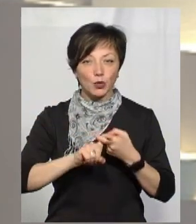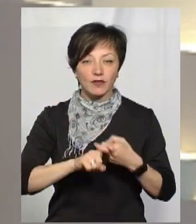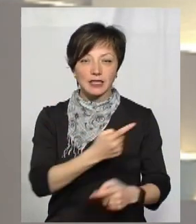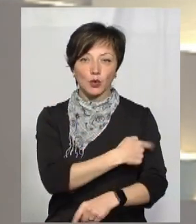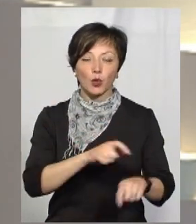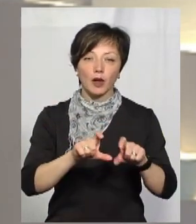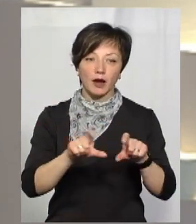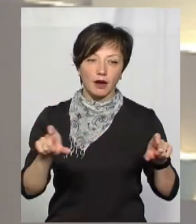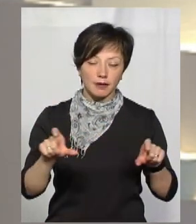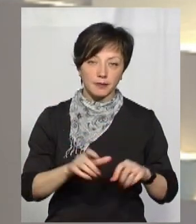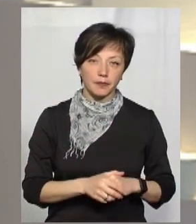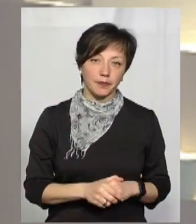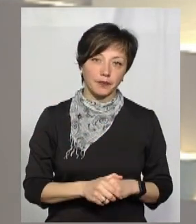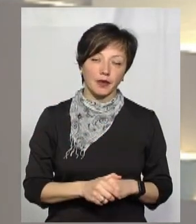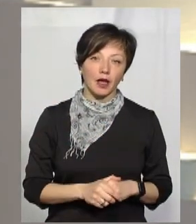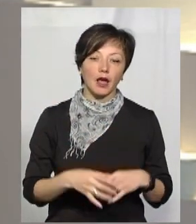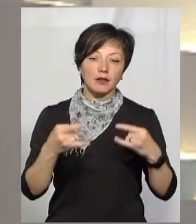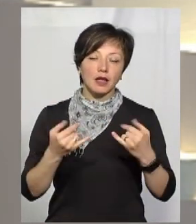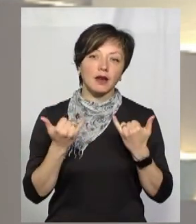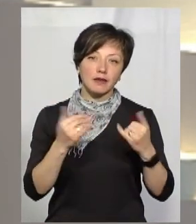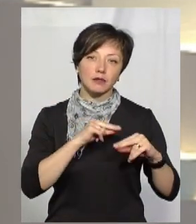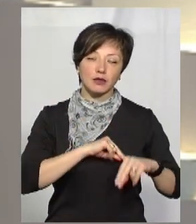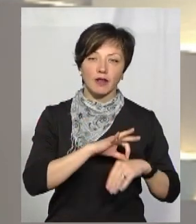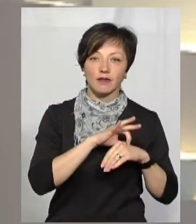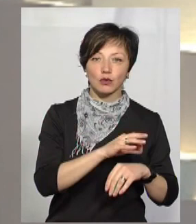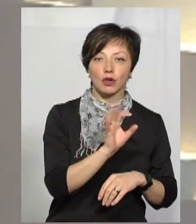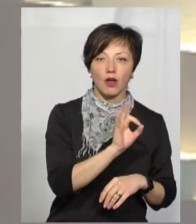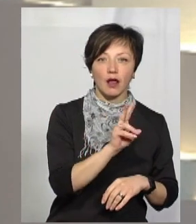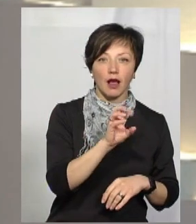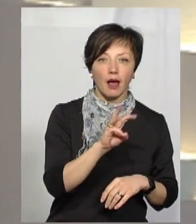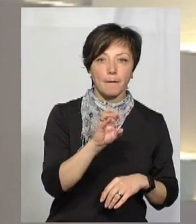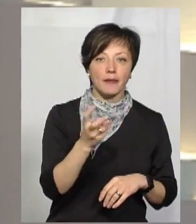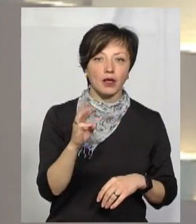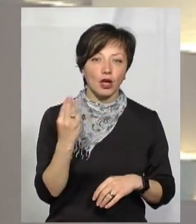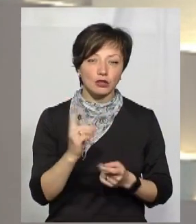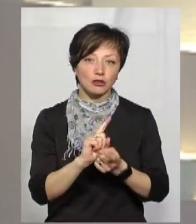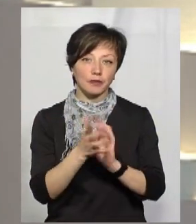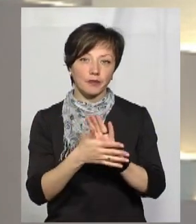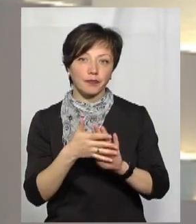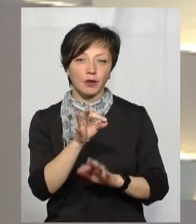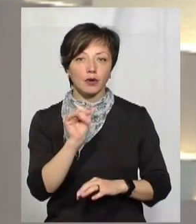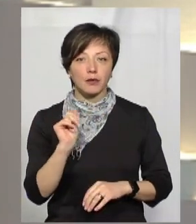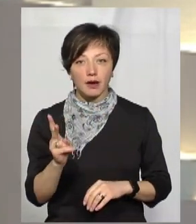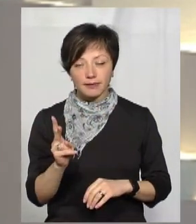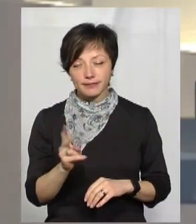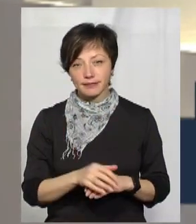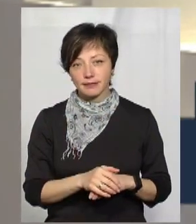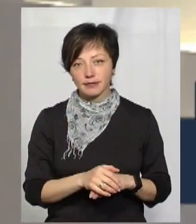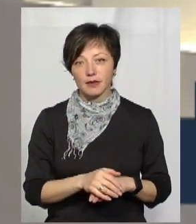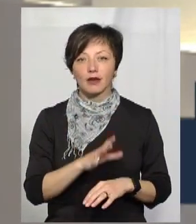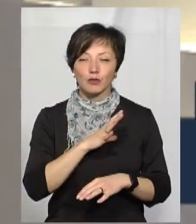лікарні Валентиною Кузьміною. А у студії для вас працювала ведуча Олена Кеміняш, на жестову мову перекладала Ольга Рибак.